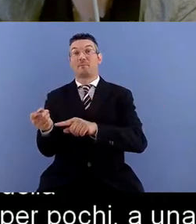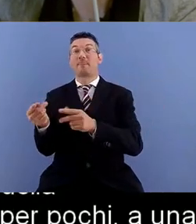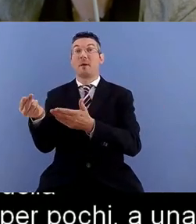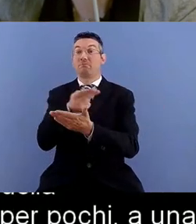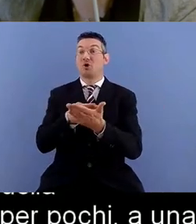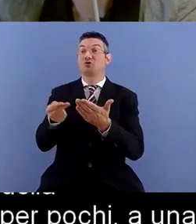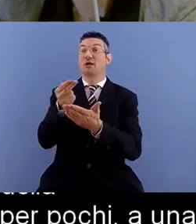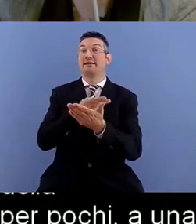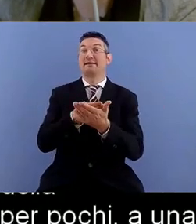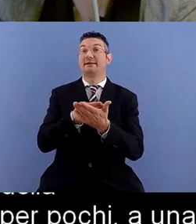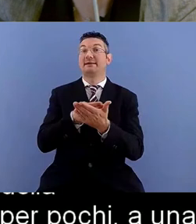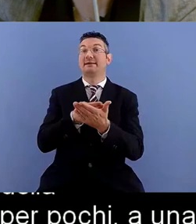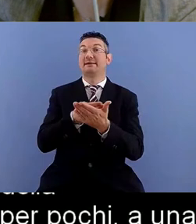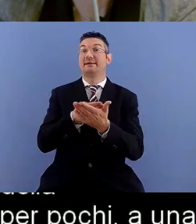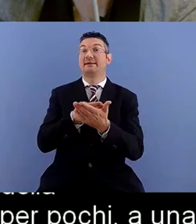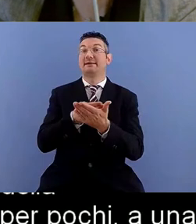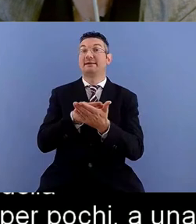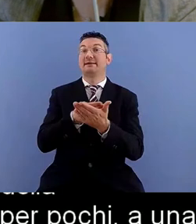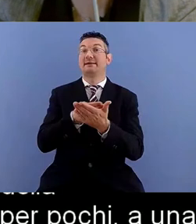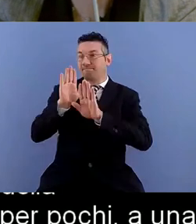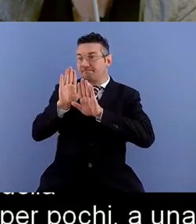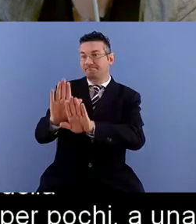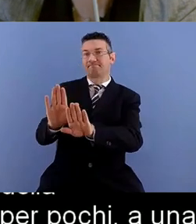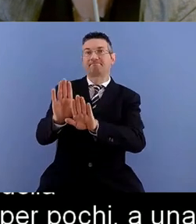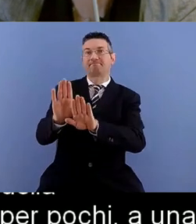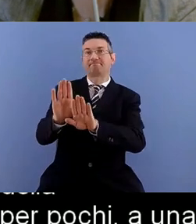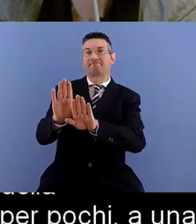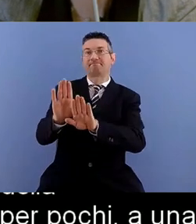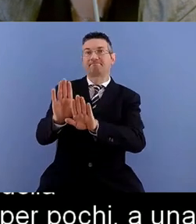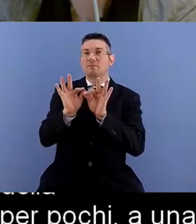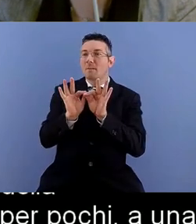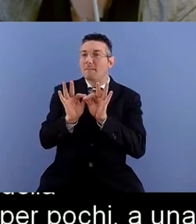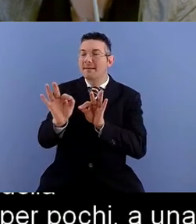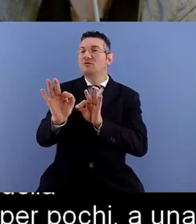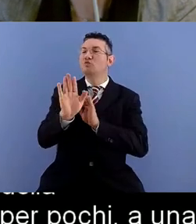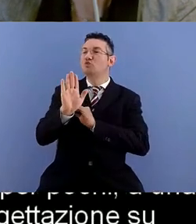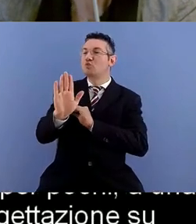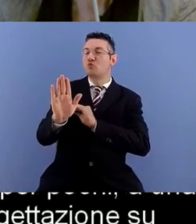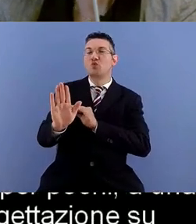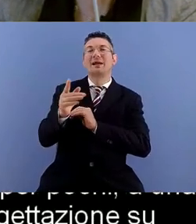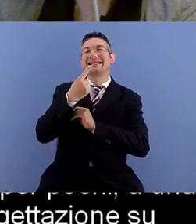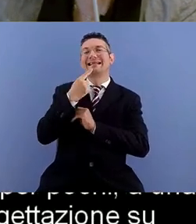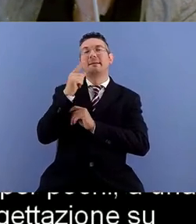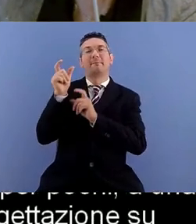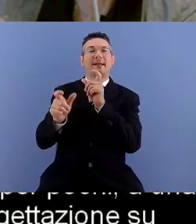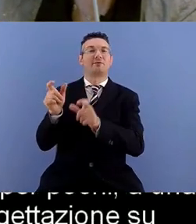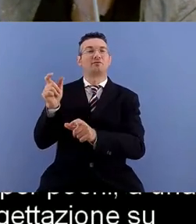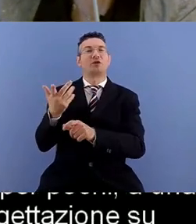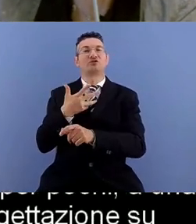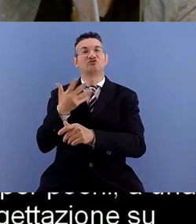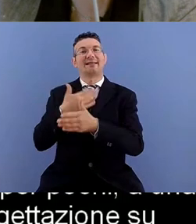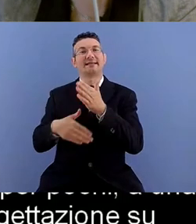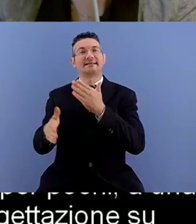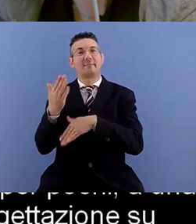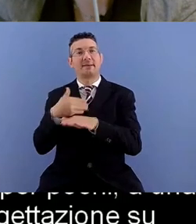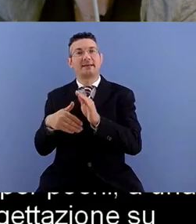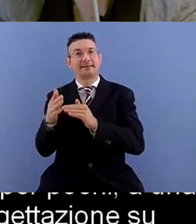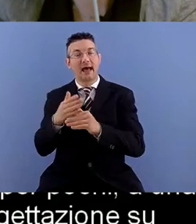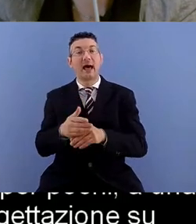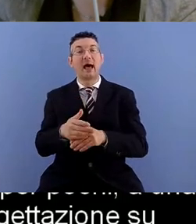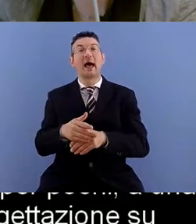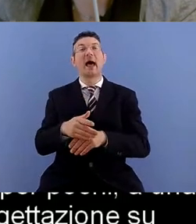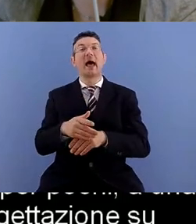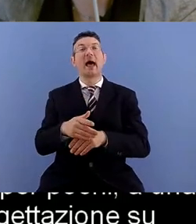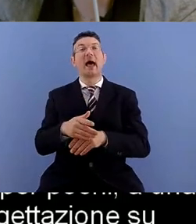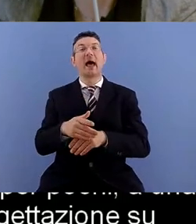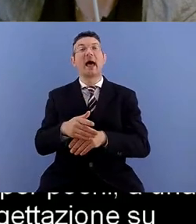specifica una progettazione su misura rivolta alle persone con disabilità infine alla fase attuale in